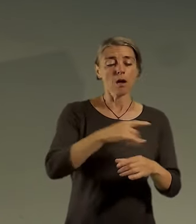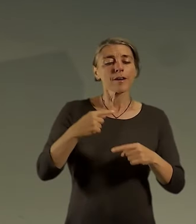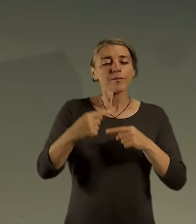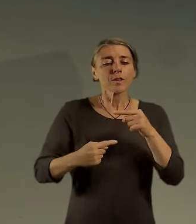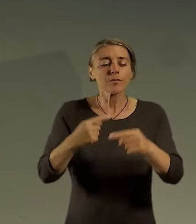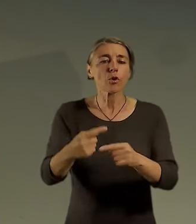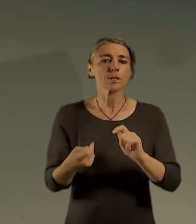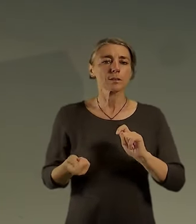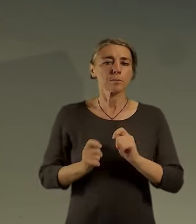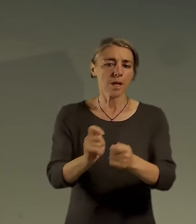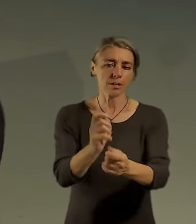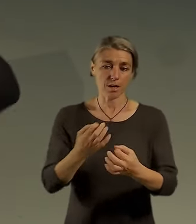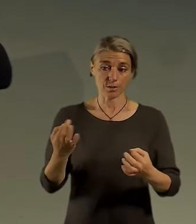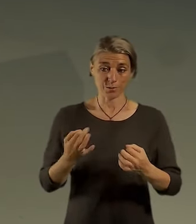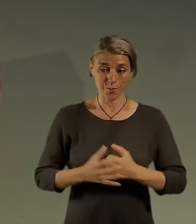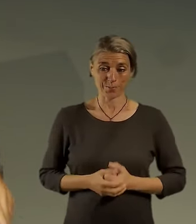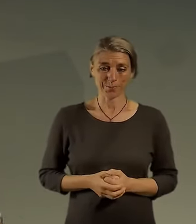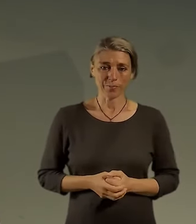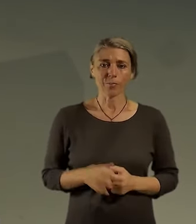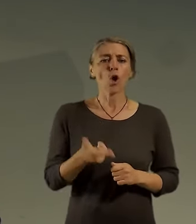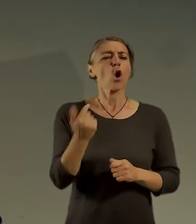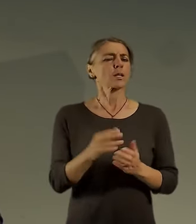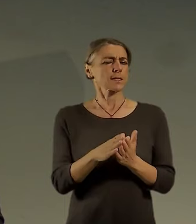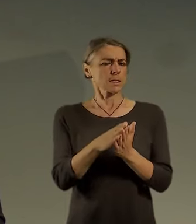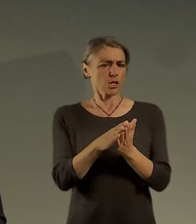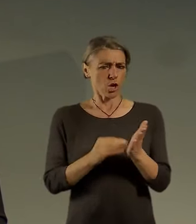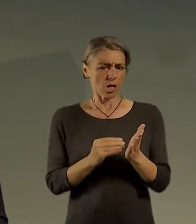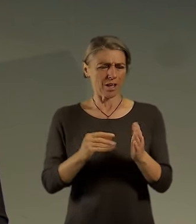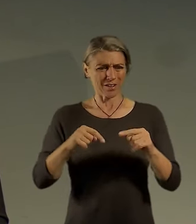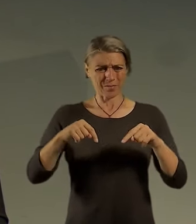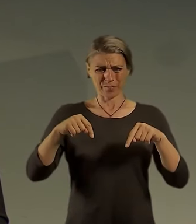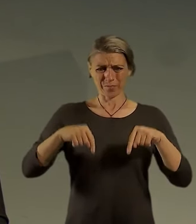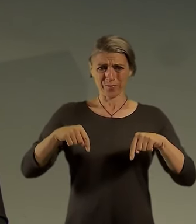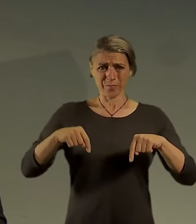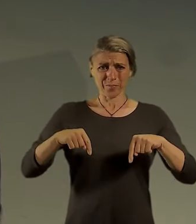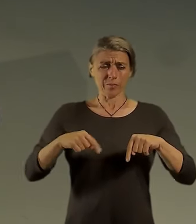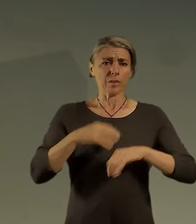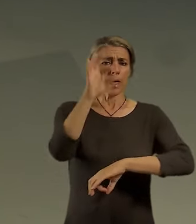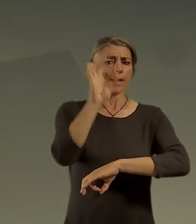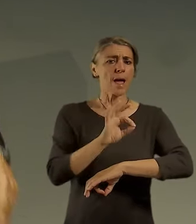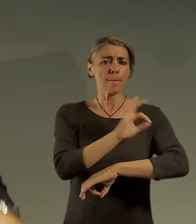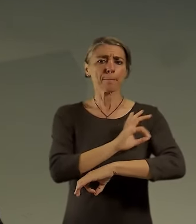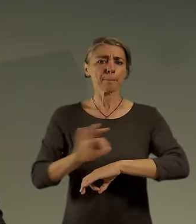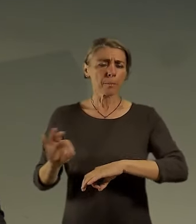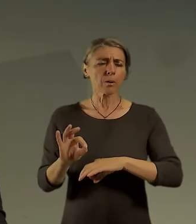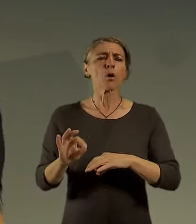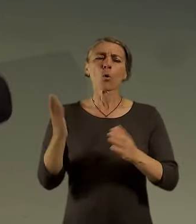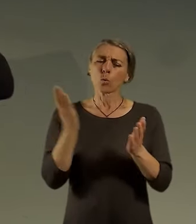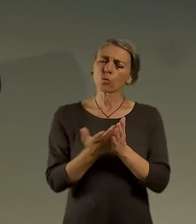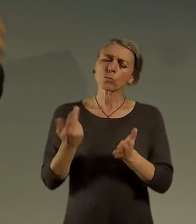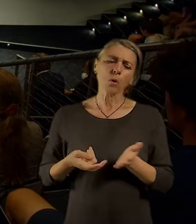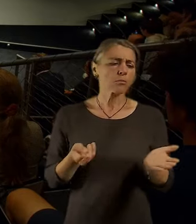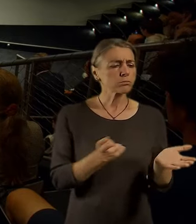jednotlivých projektů. My jsme od začátku Kempu představili v téhle sérii mnoho projektů.